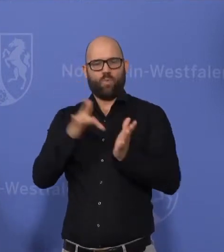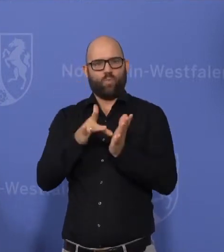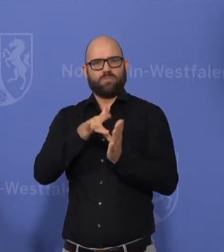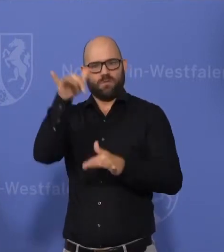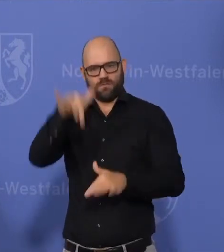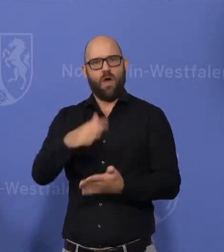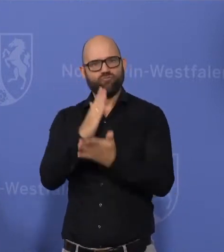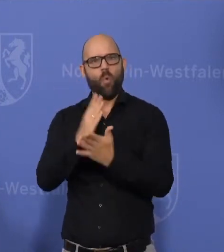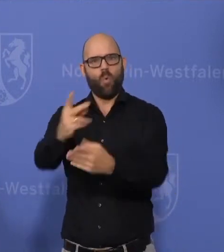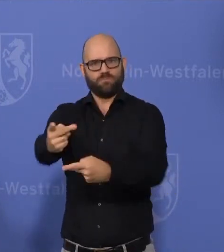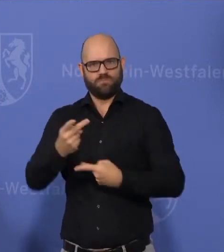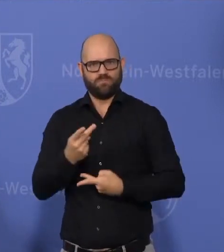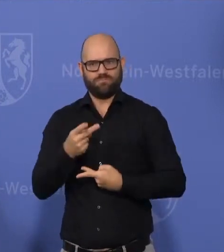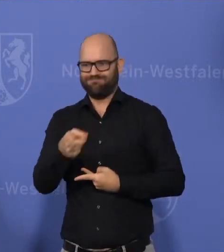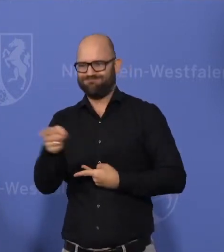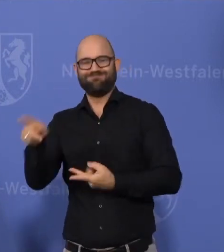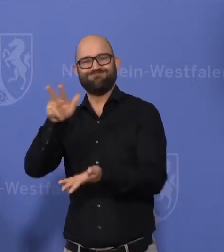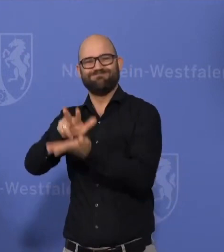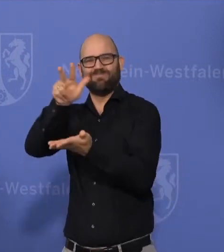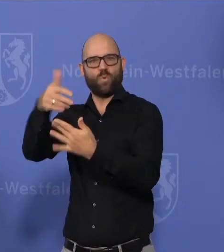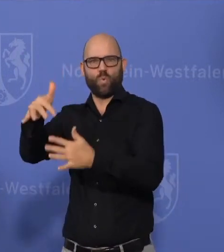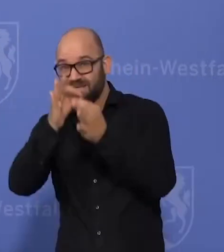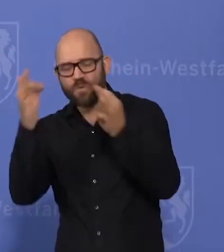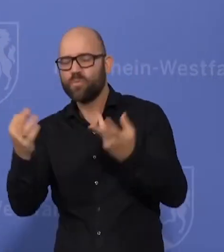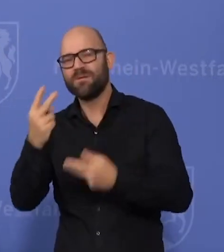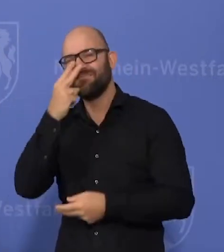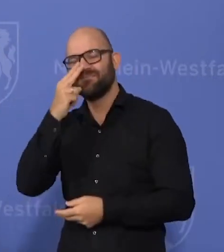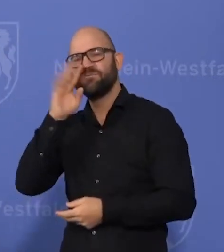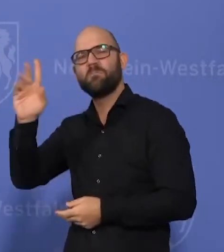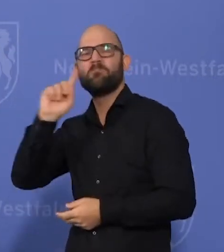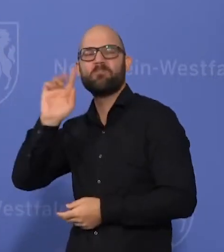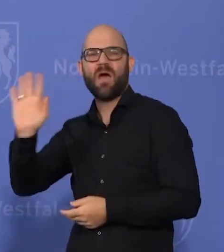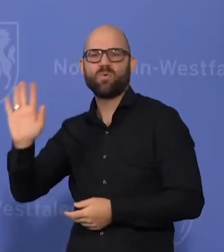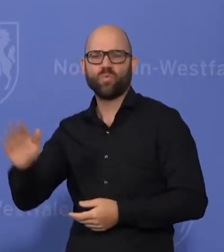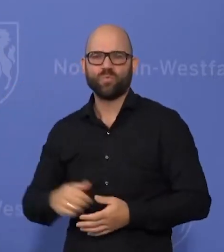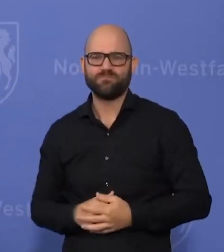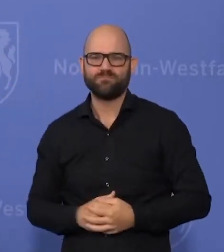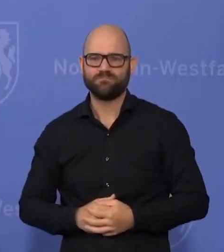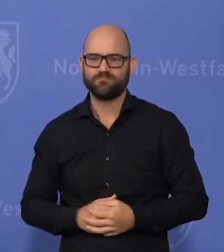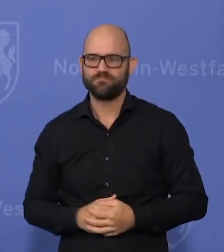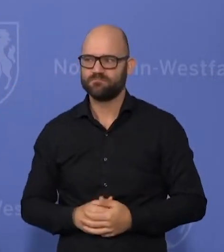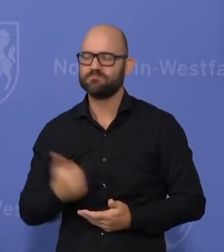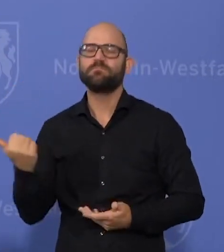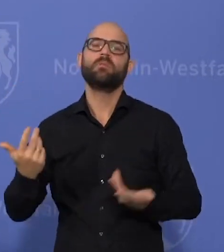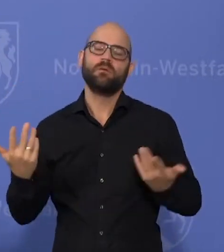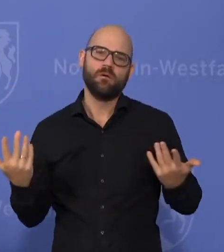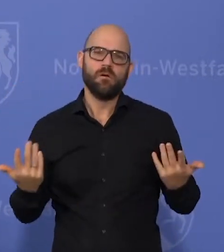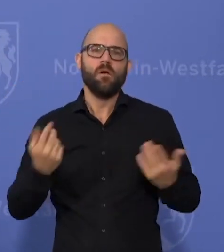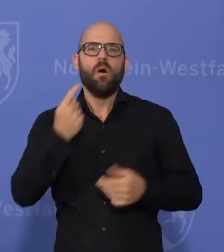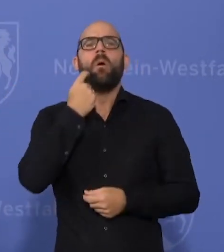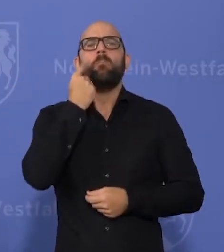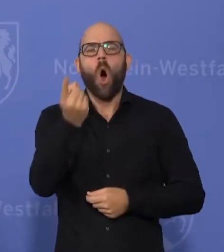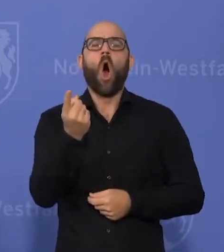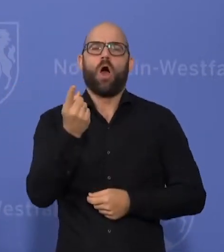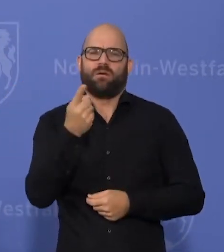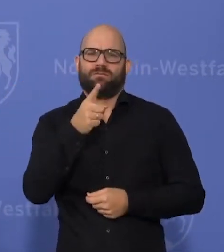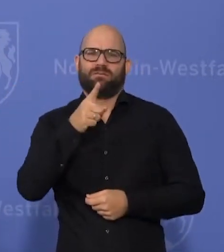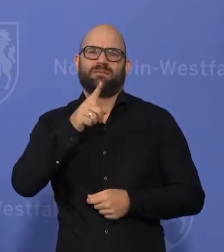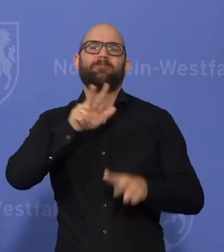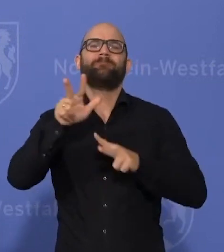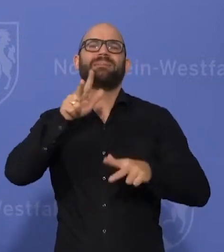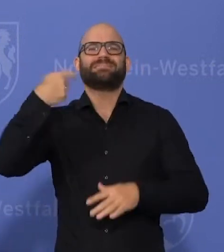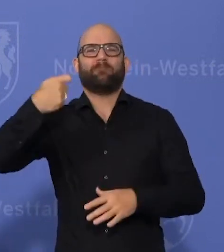die mit dem Thema beschäftigt sind, hinlänglich bekannt. Ich würde das mal so sagen, die Sache sollte morgen im Kreis der Ministerpräsidenten